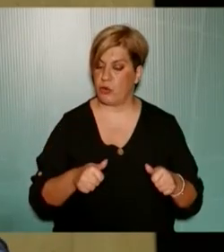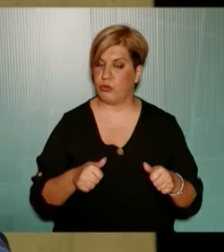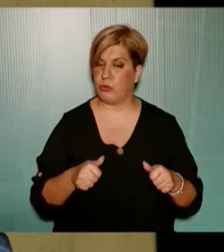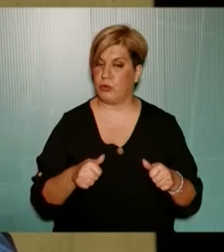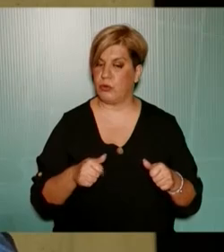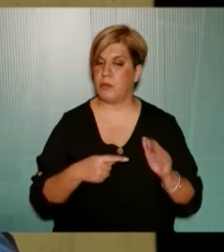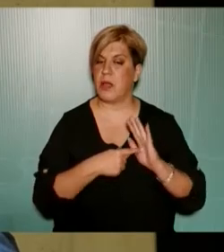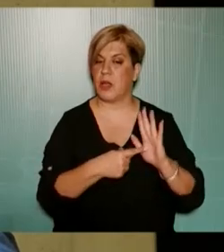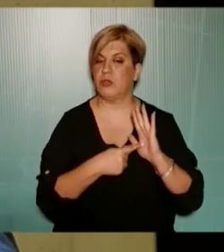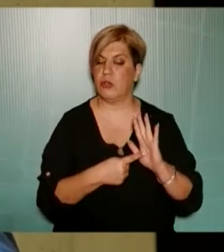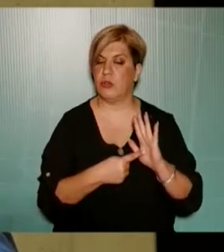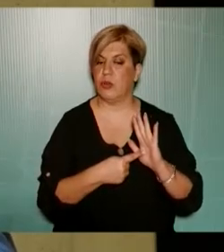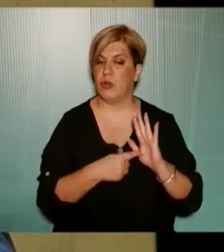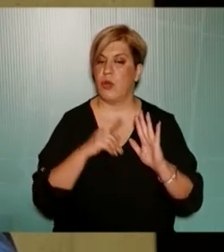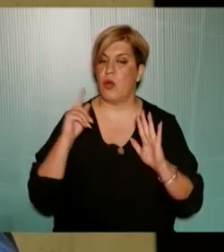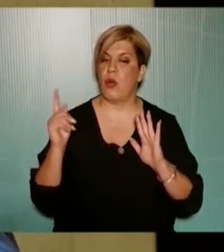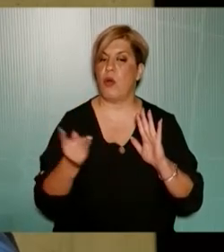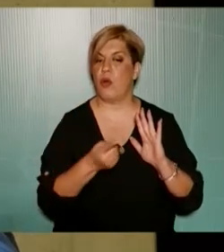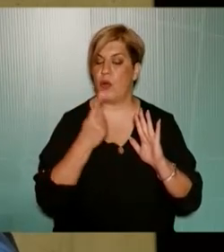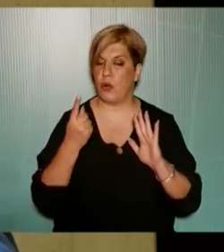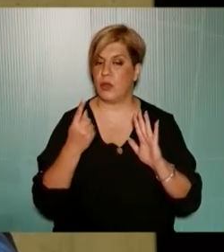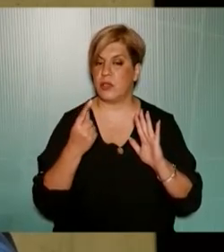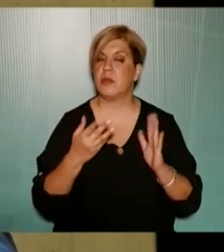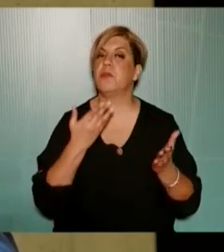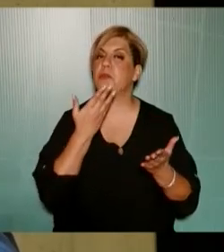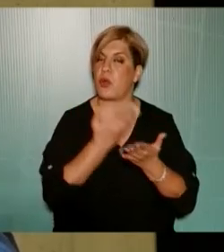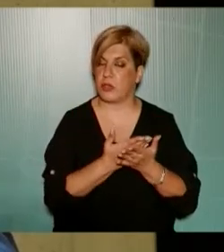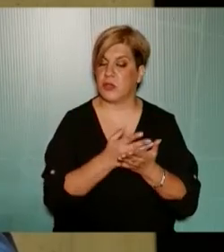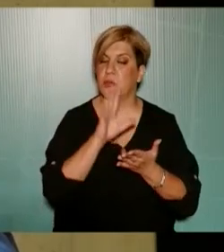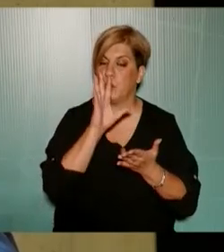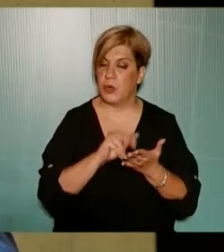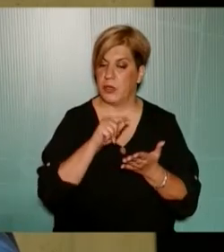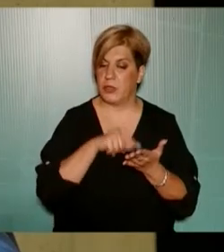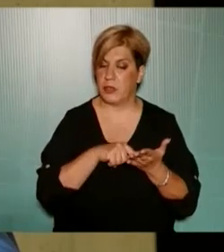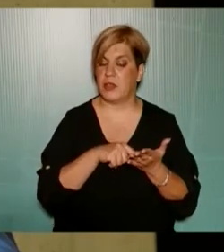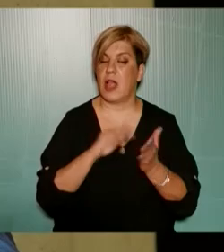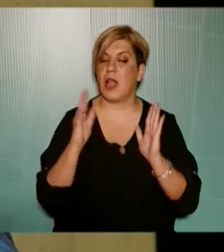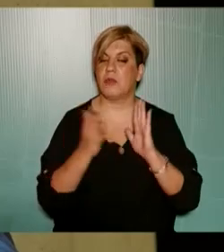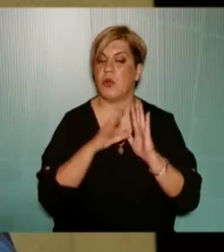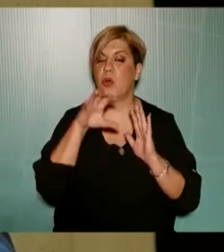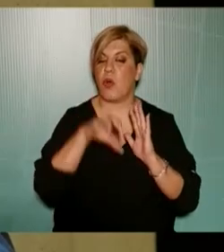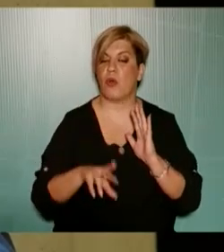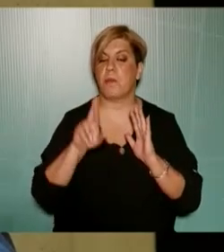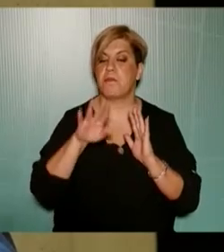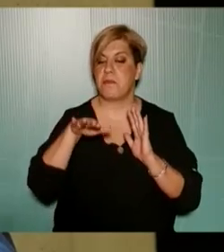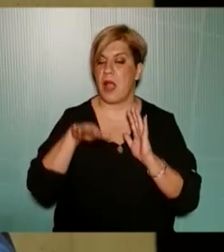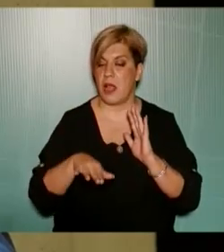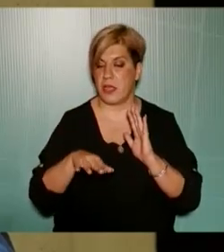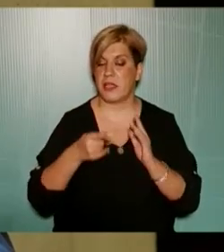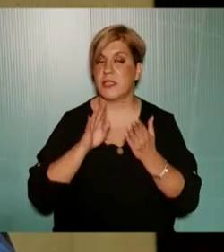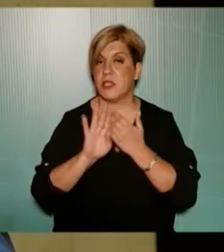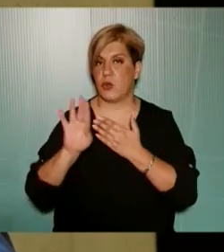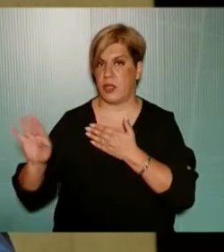και θα παρουσιάσουμε όλοι μας την πρόταση που αφορά την αντιμετώπιση των χώρων στάθμευσης στις